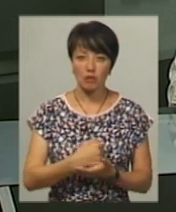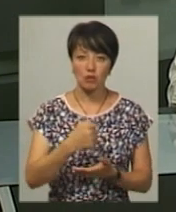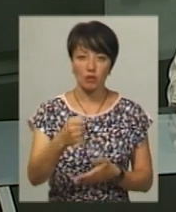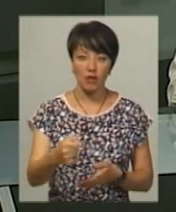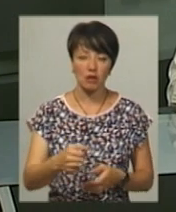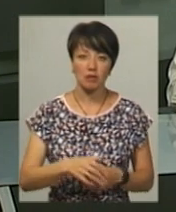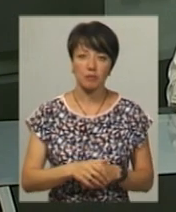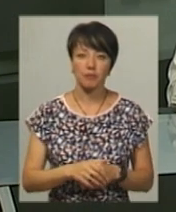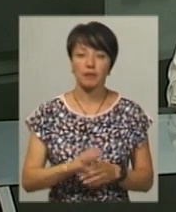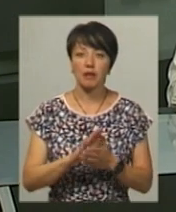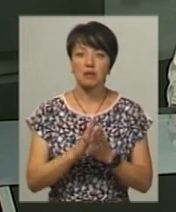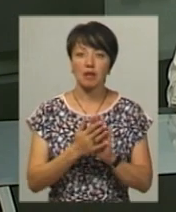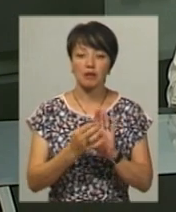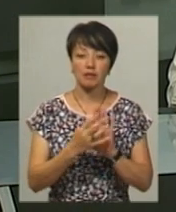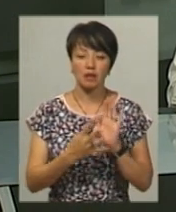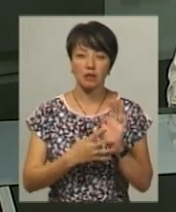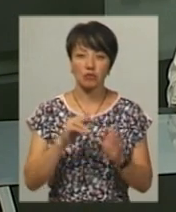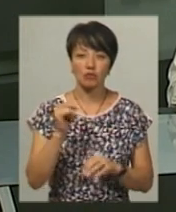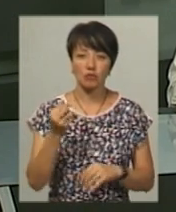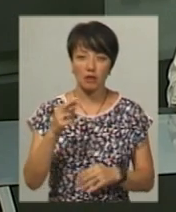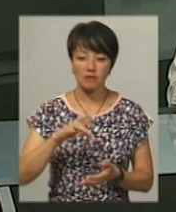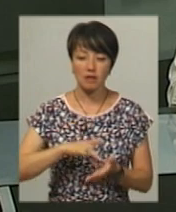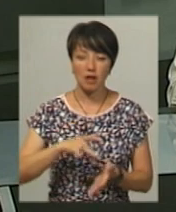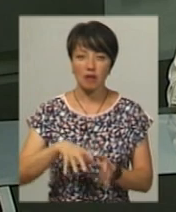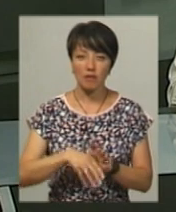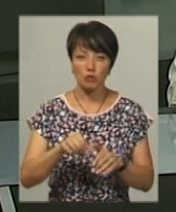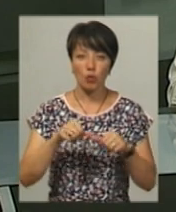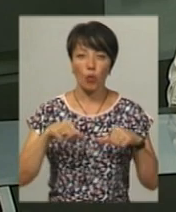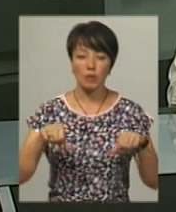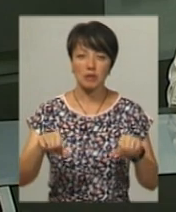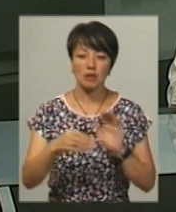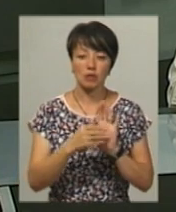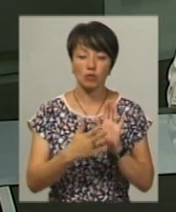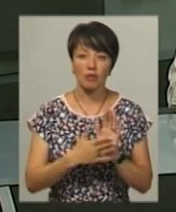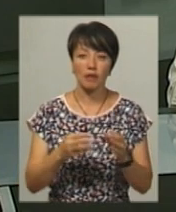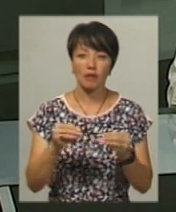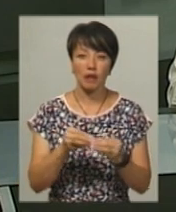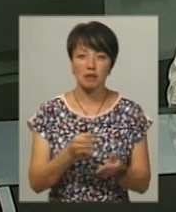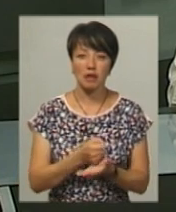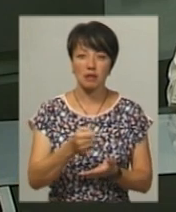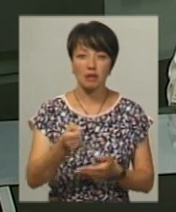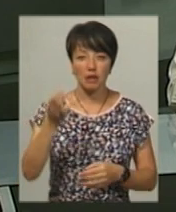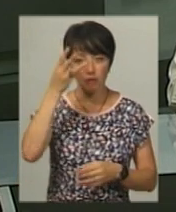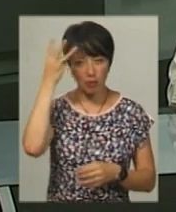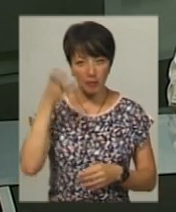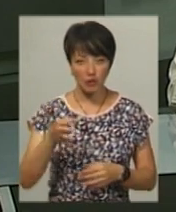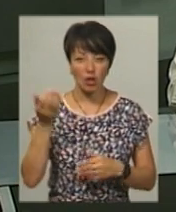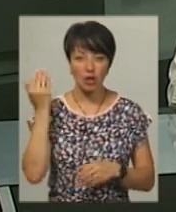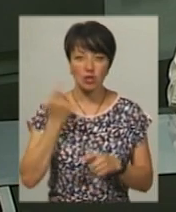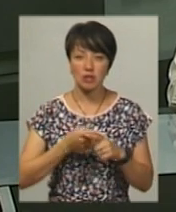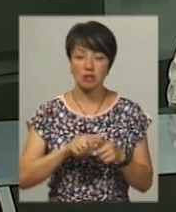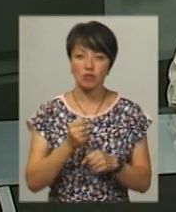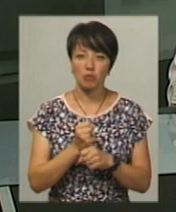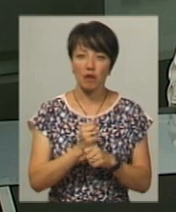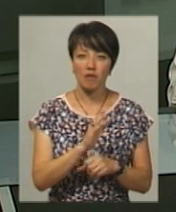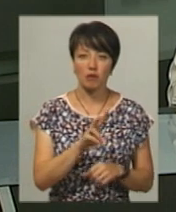Сморжевський. Станом на 19 червня у Центральній виборчій комісії зареєстровано 10 кандидатів від Хмельниччини. Раніше це зробили